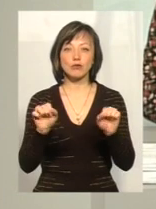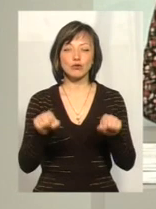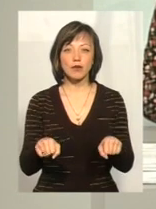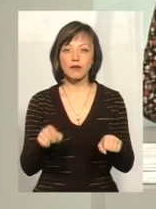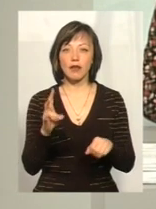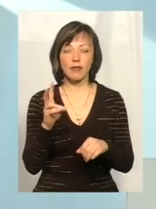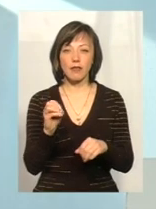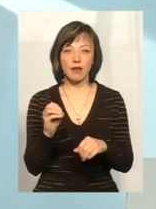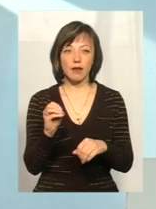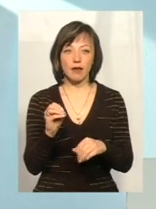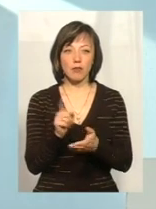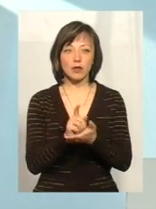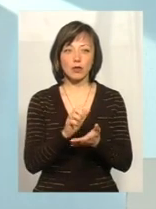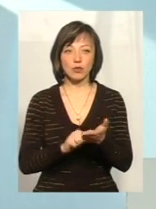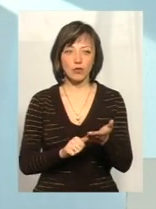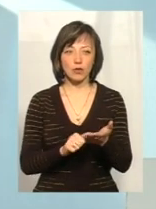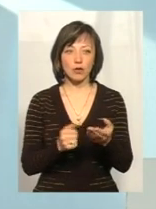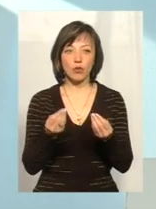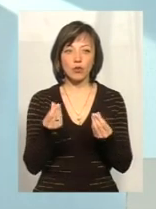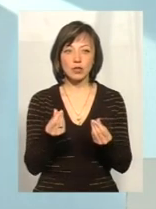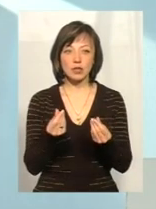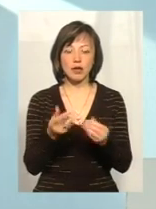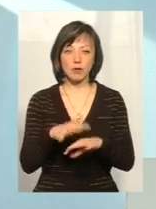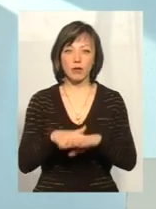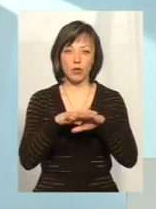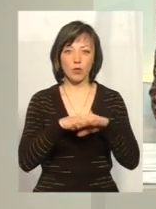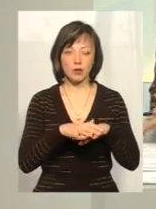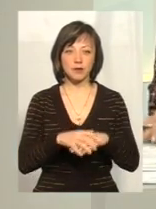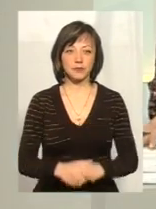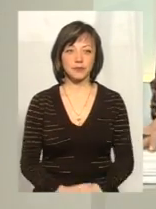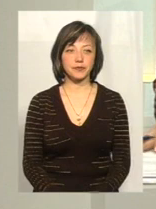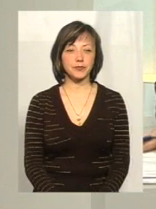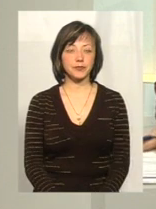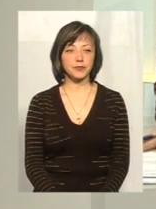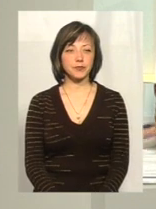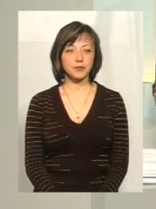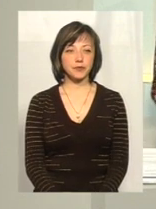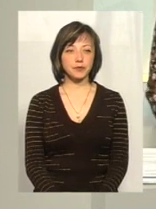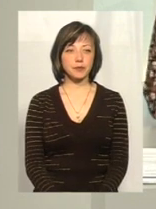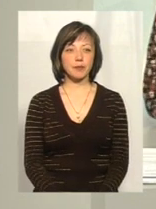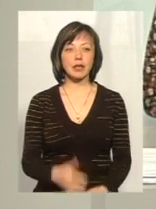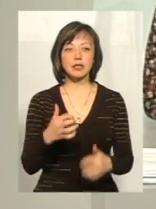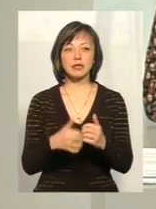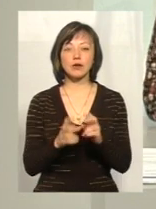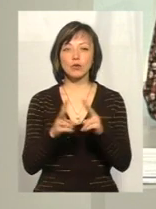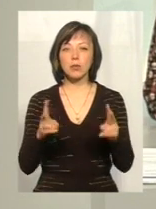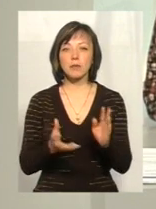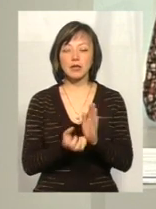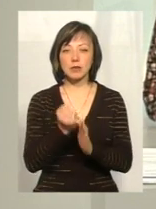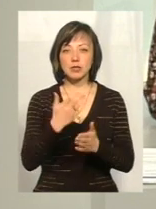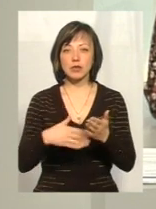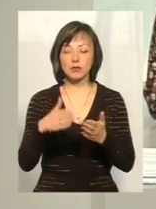не оподатковувати кошти, які приходять на рахунок організації. Серед тих, хто підтримує скасування